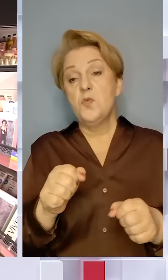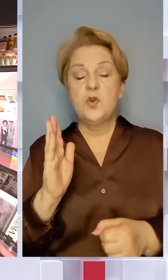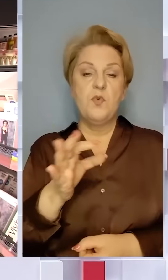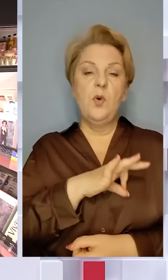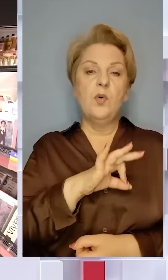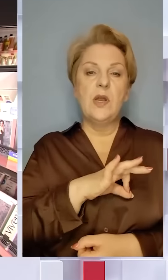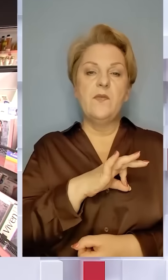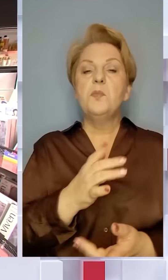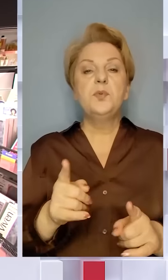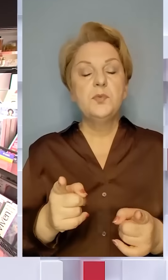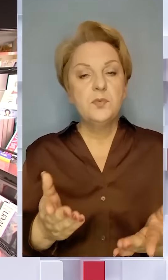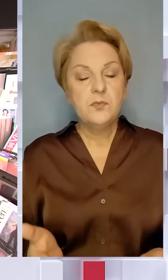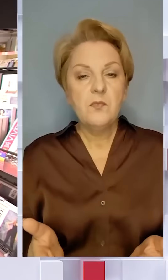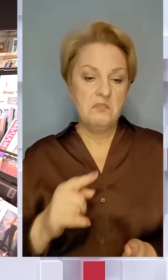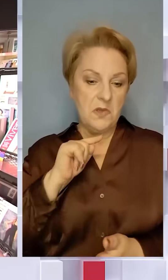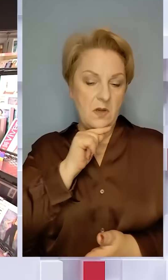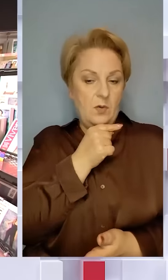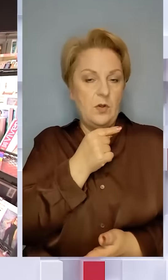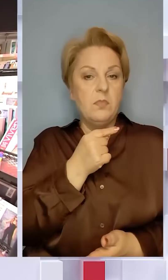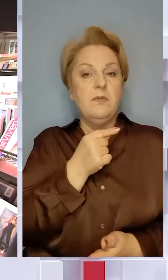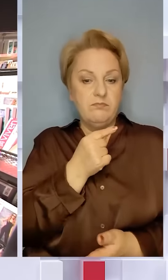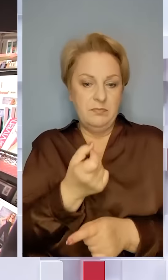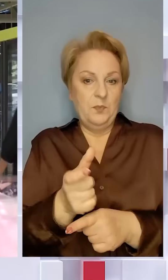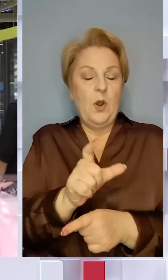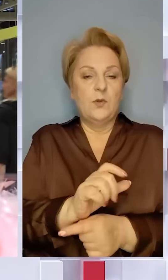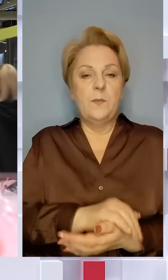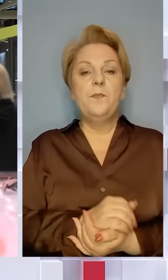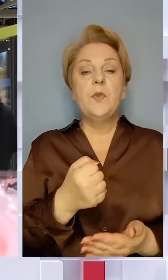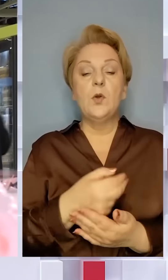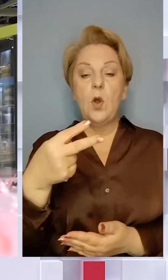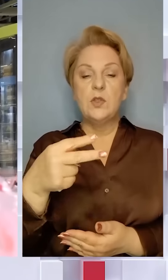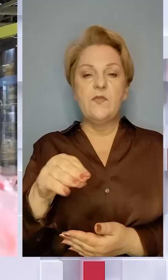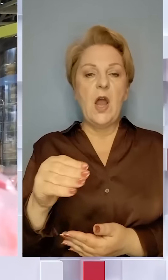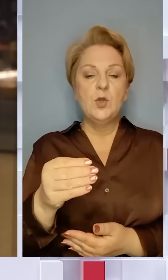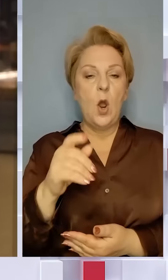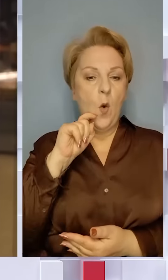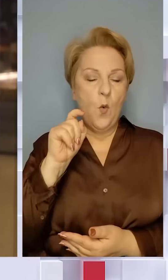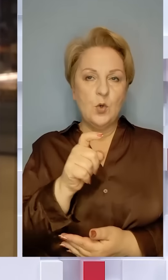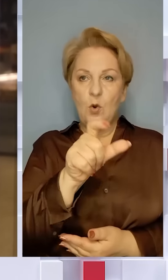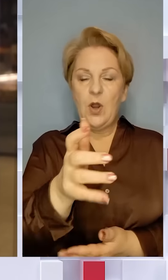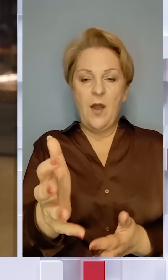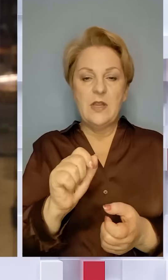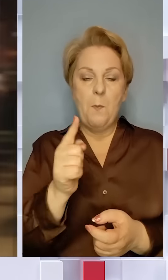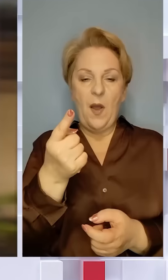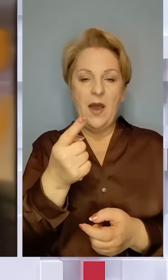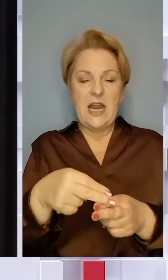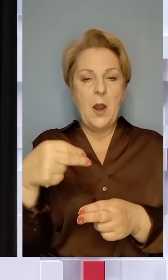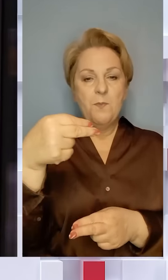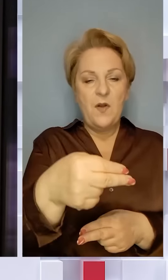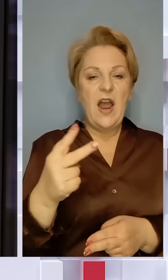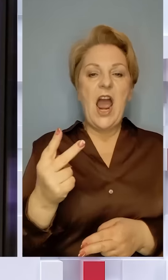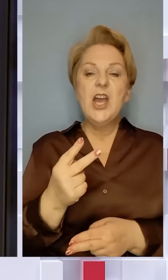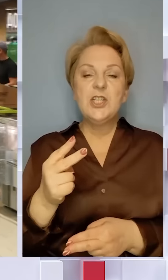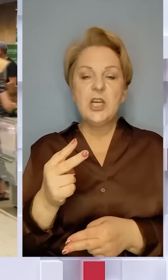цим користуватися, оскільки економить, значить, примножувати. До 20 жовтня українці отримують перші виплати кешбеку за